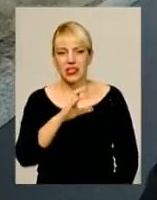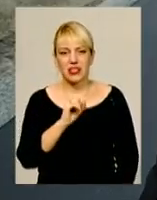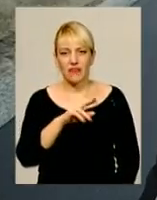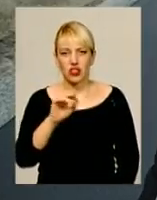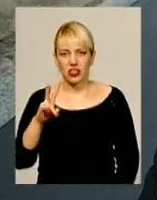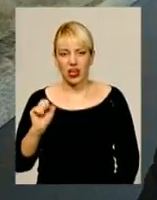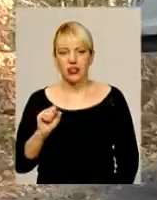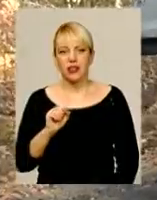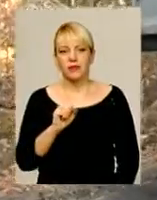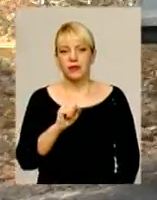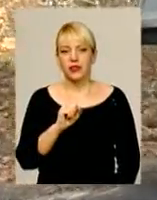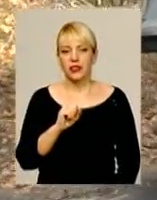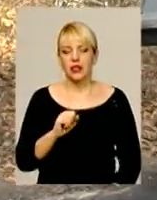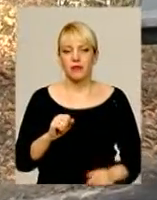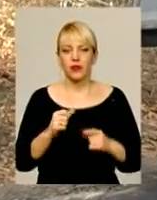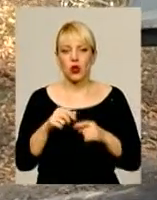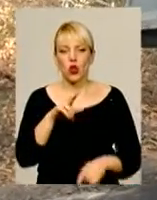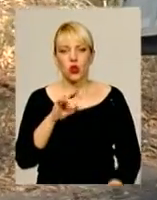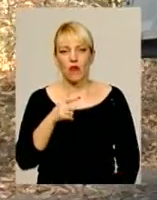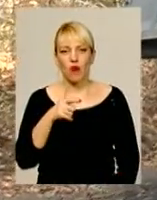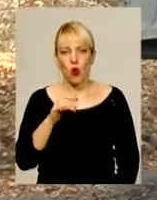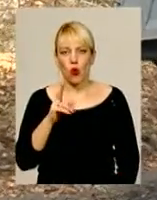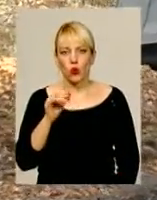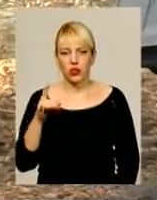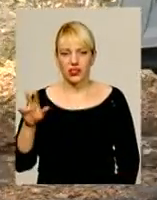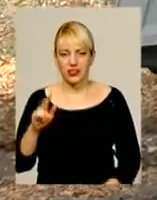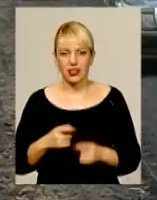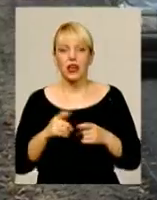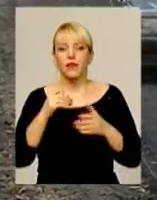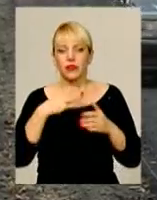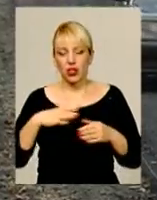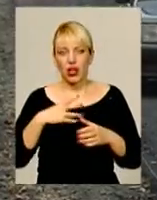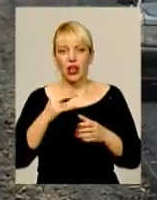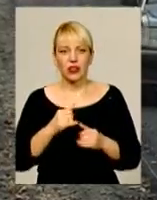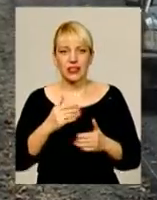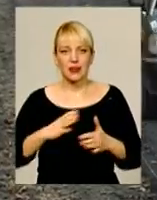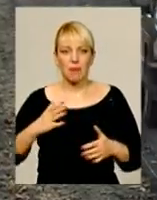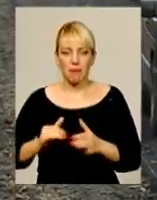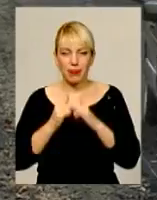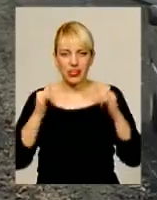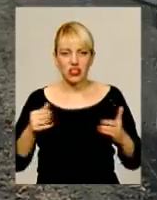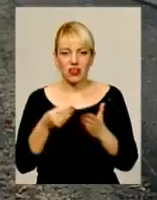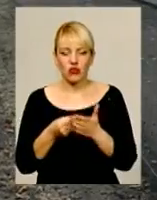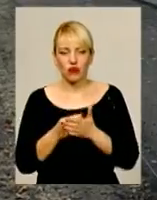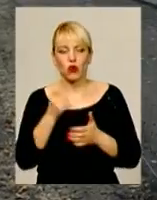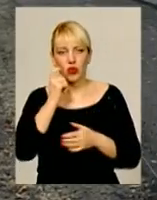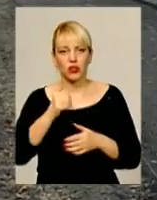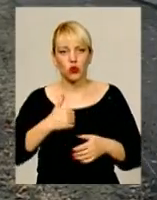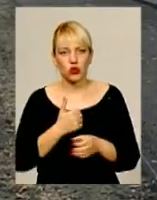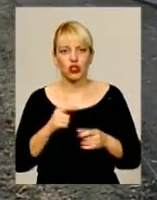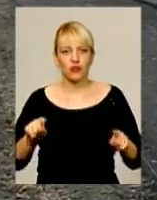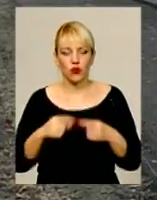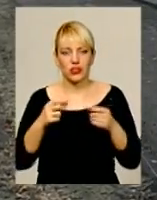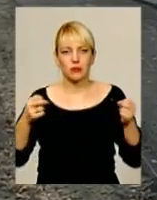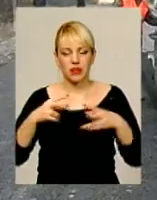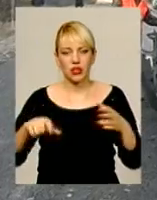Бубнівка через Попівці, Довжок-Кудринці. Наступного року дорожники чекають на збільшення фінансування, адже в Україні мають намір створити спеціальний